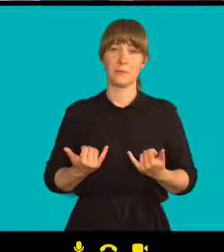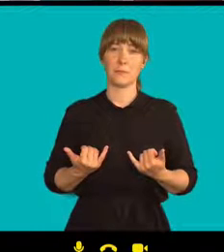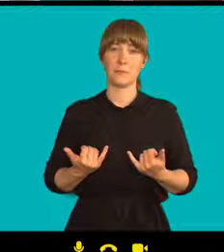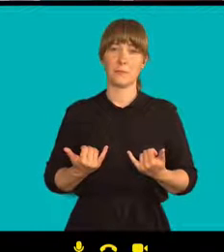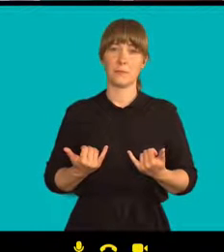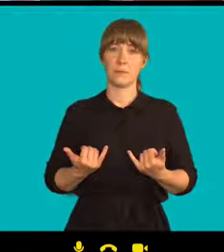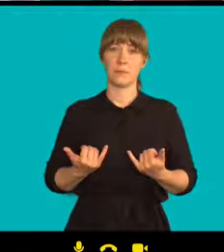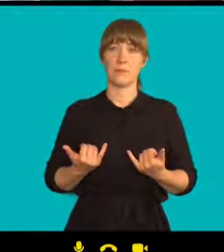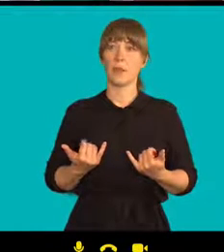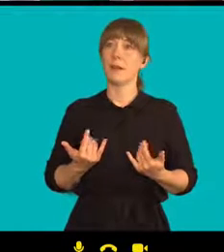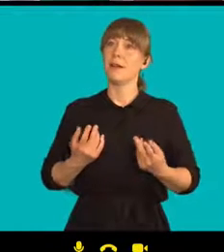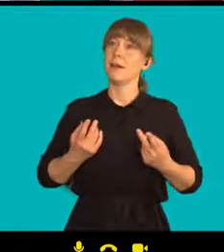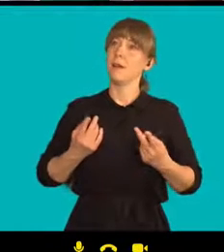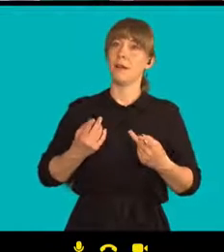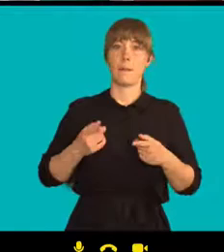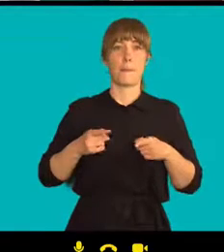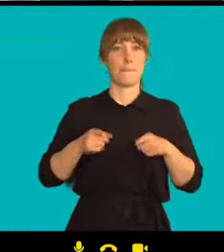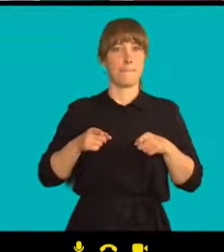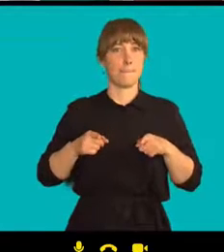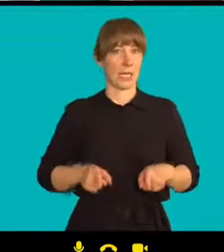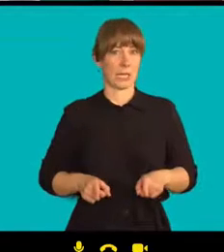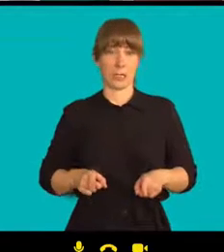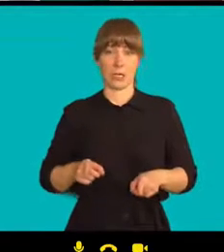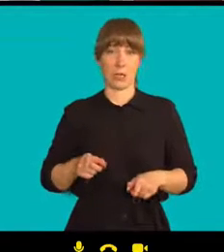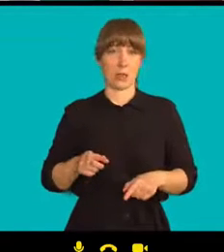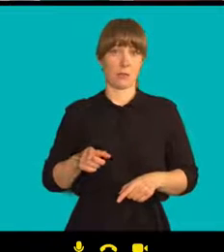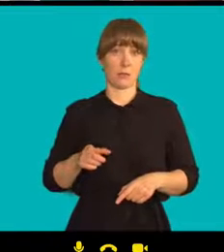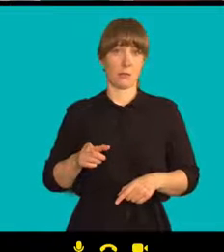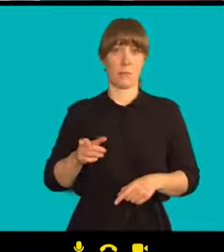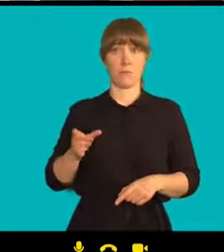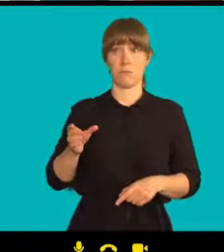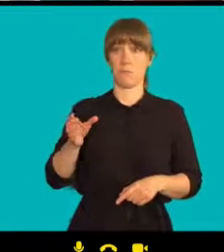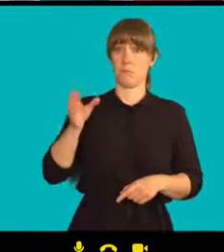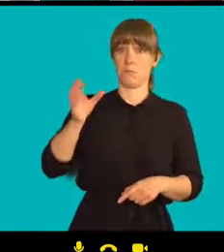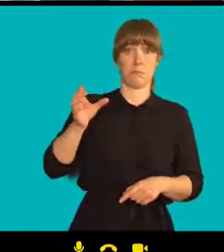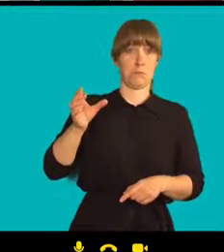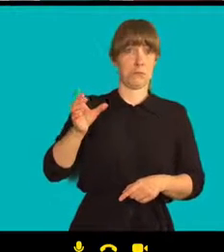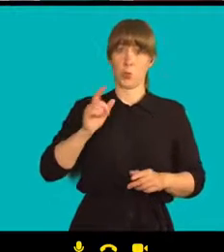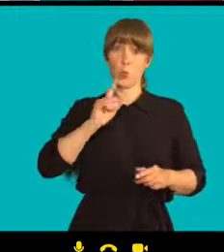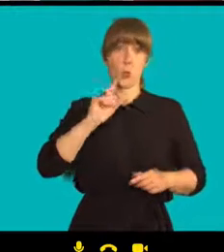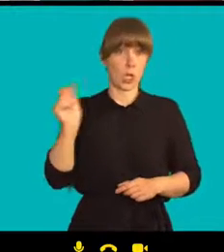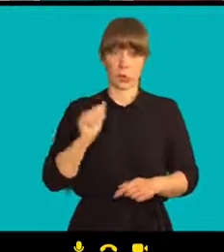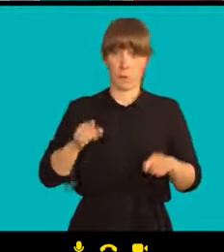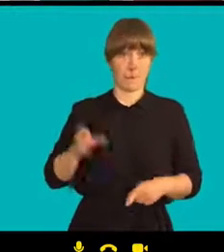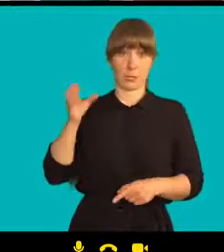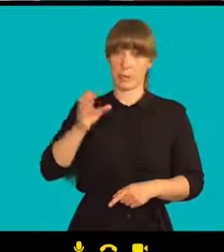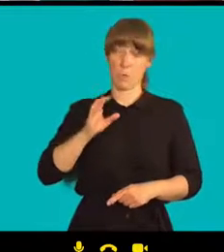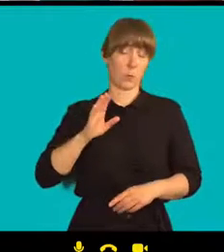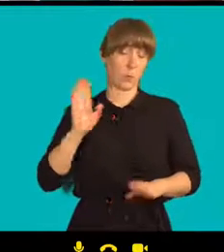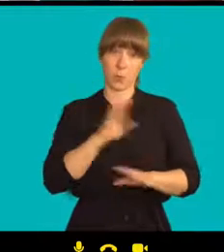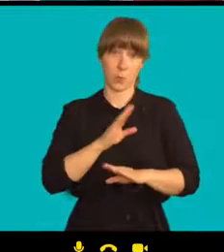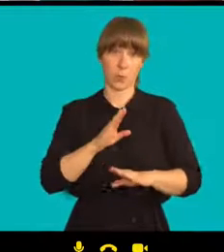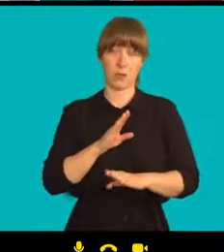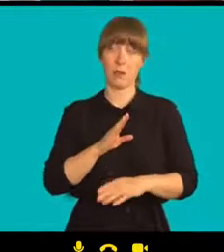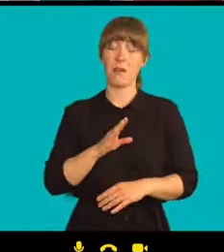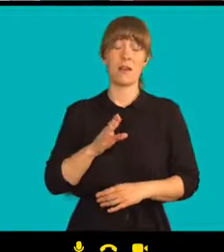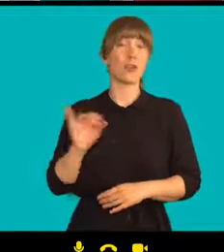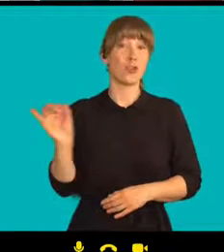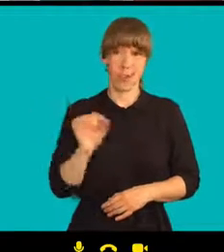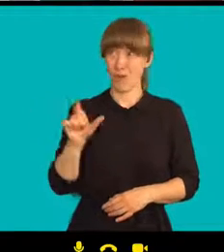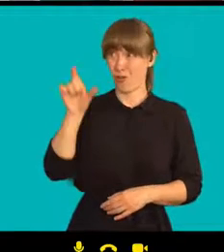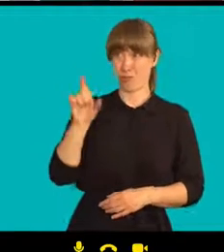žádného formálního prezidenta. nějaký značí mám jen jednoho